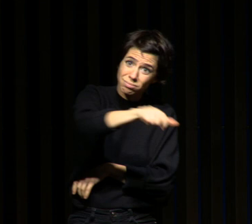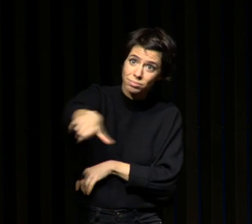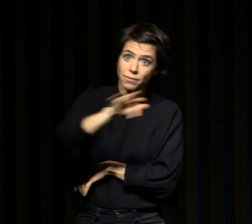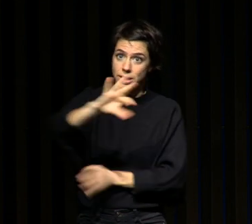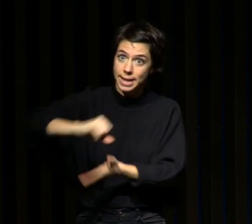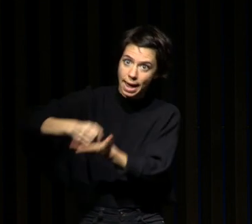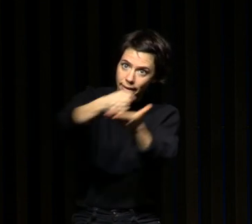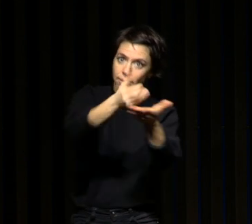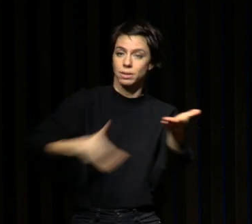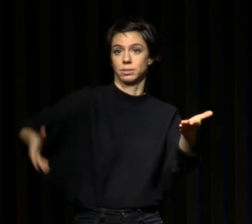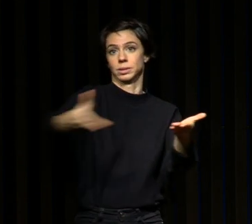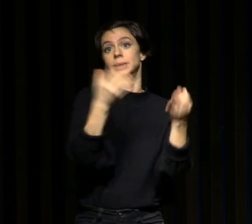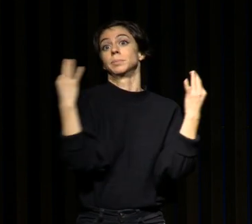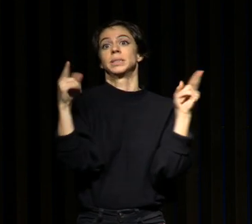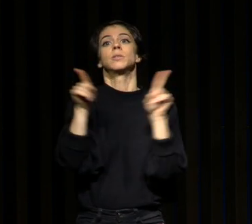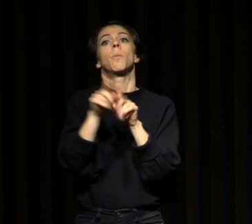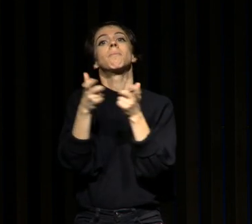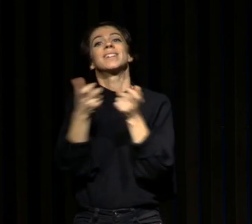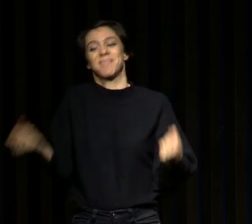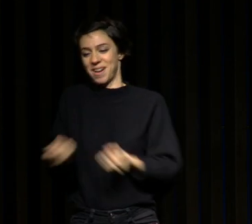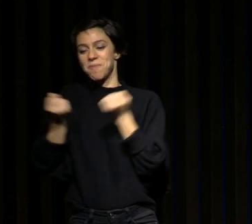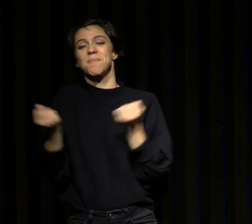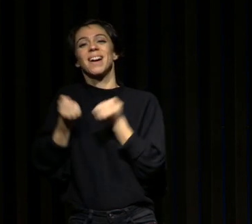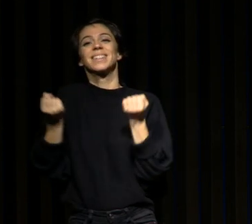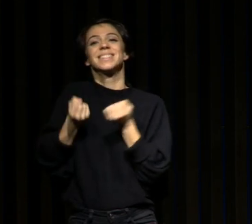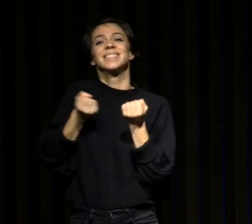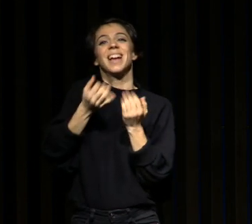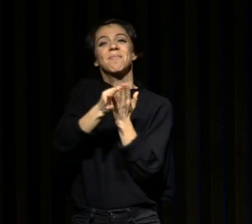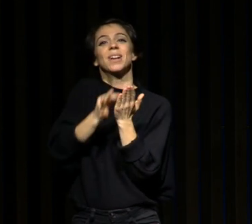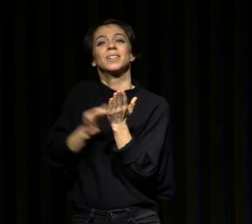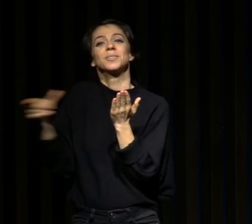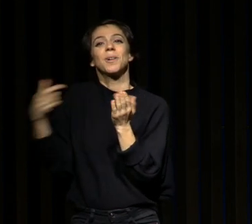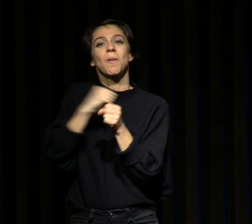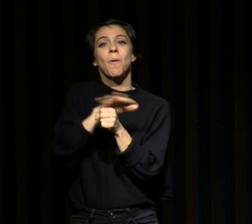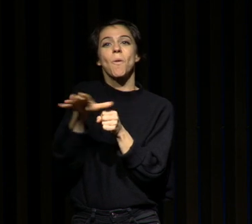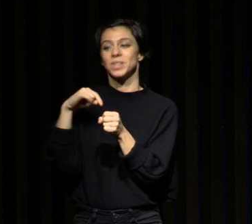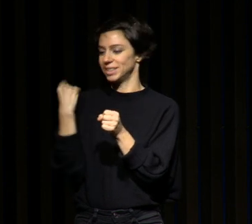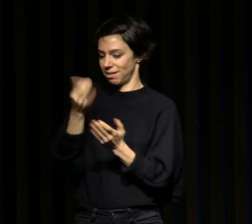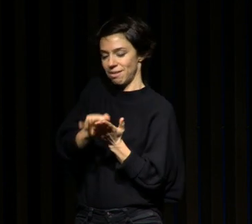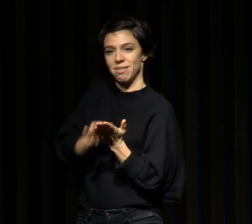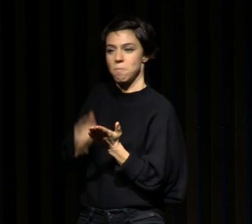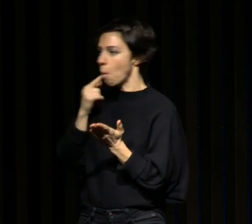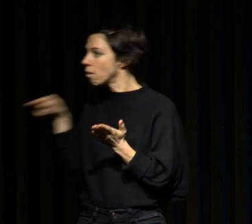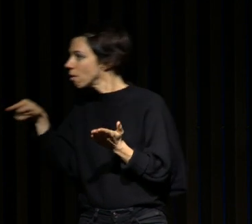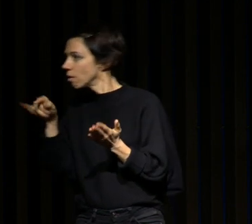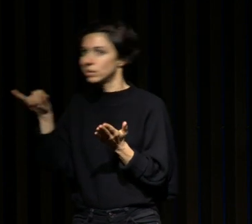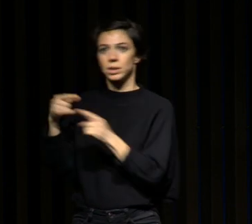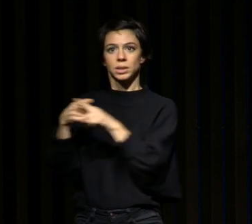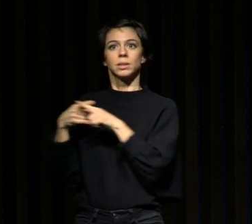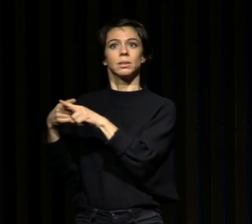tous anti-Covid peuvent nous aider à repérer le risque infectieux c'est vraiment le fait que pendant le